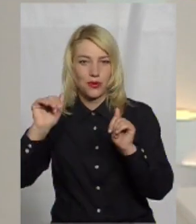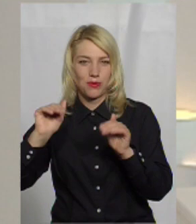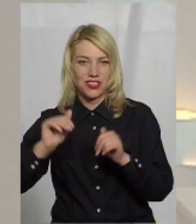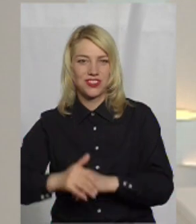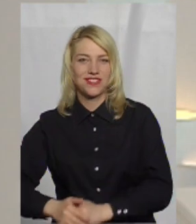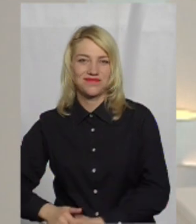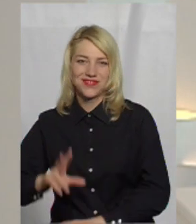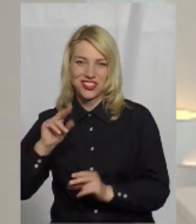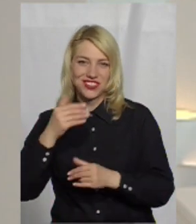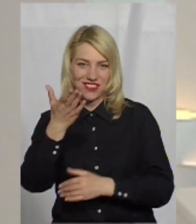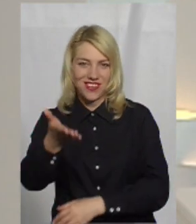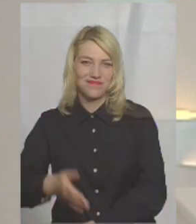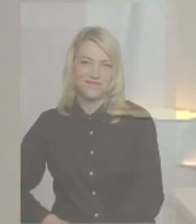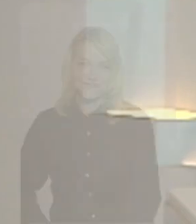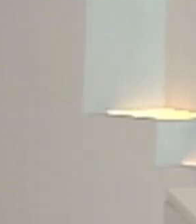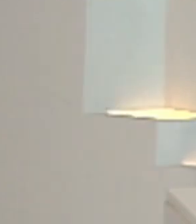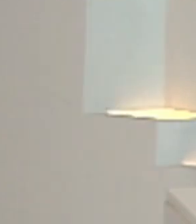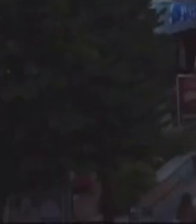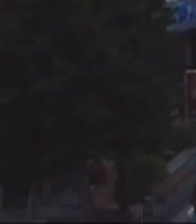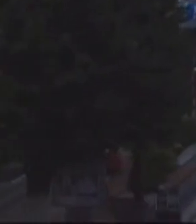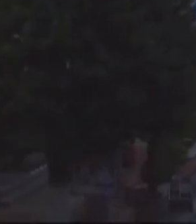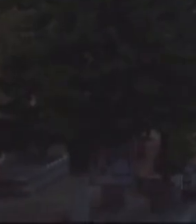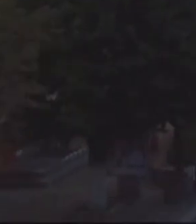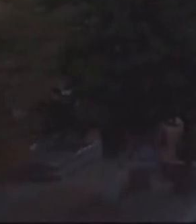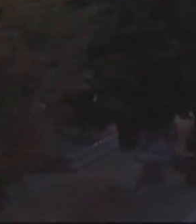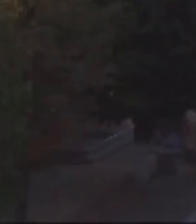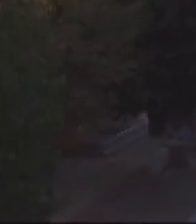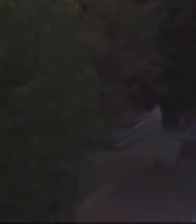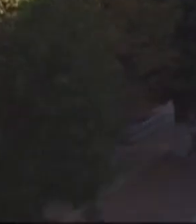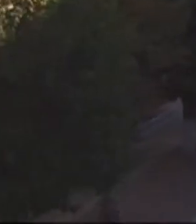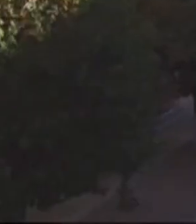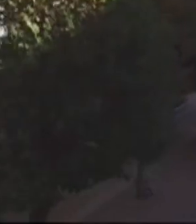побачення. Хай щастить! Дякую